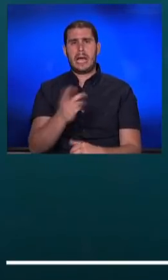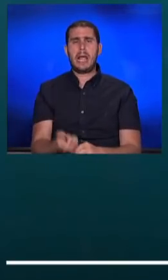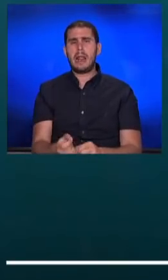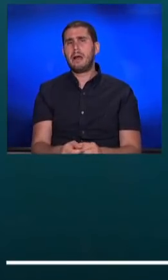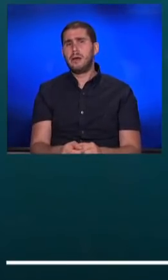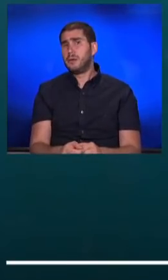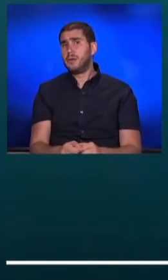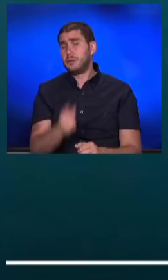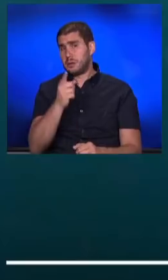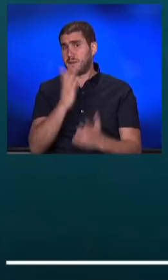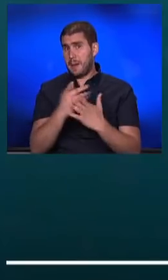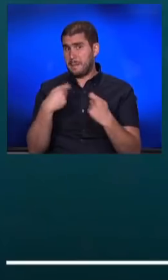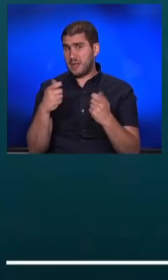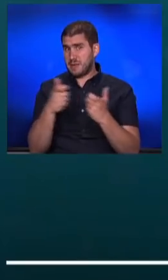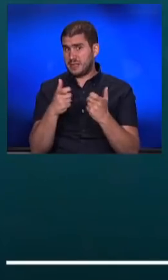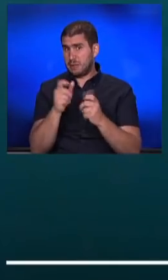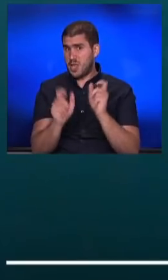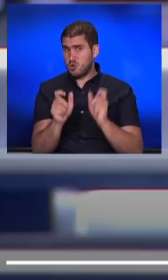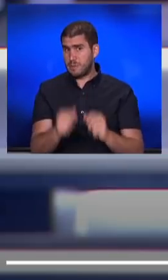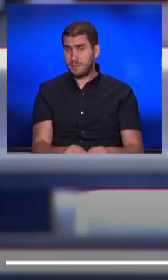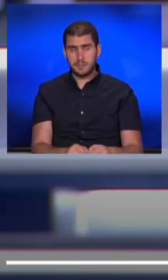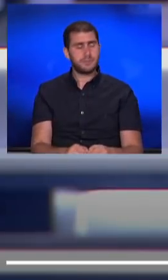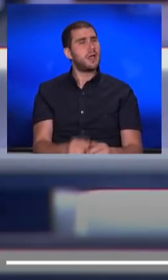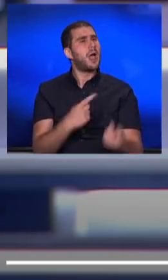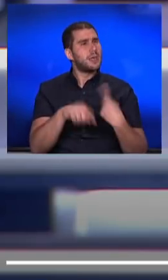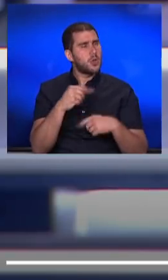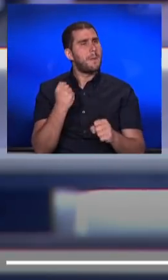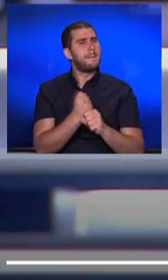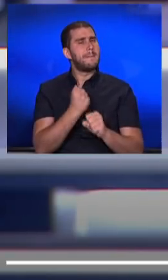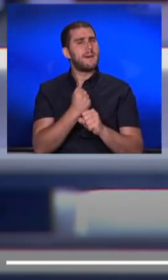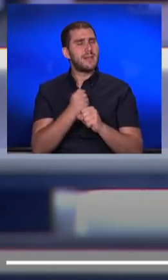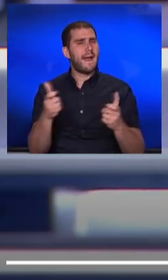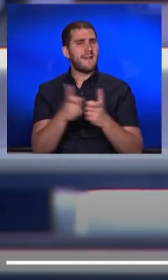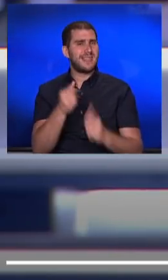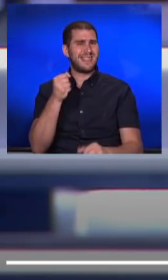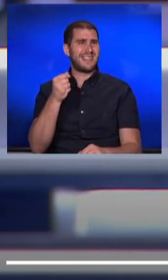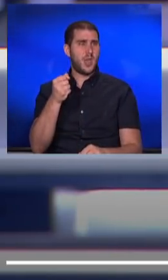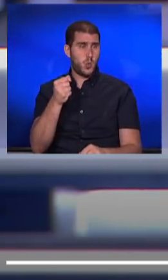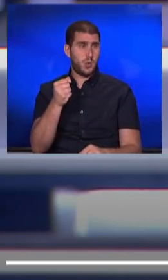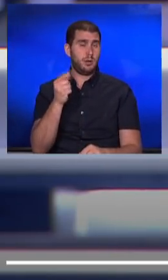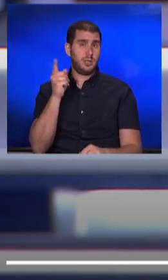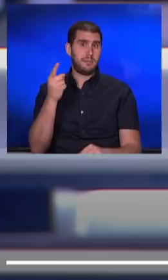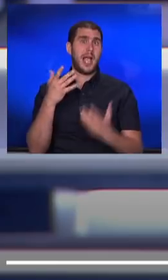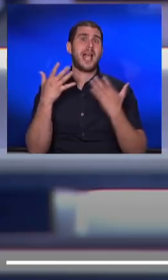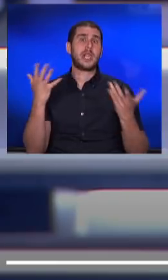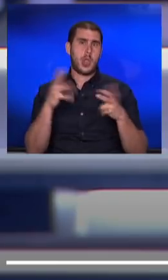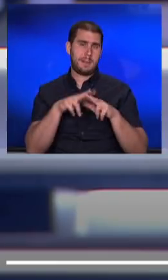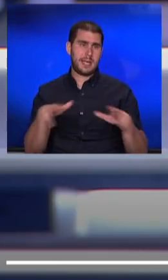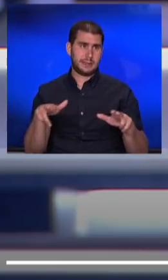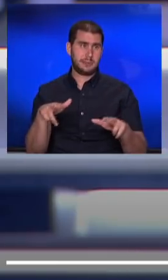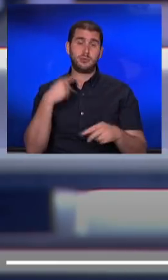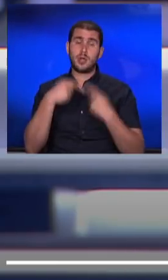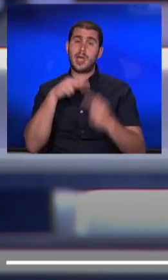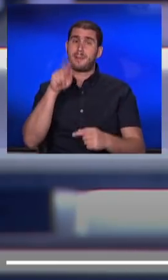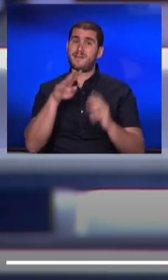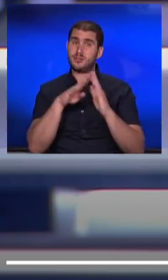מחרתם כבר כרטיסים? אנחנו מפעילים חברת תיירות שהיא בין הגדולות בארץ. בשנת 2019